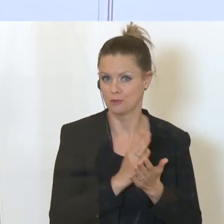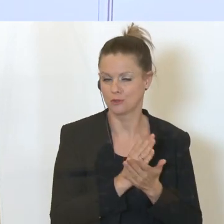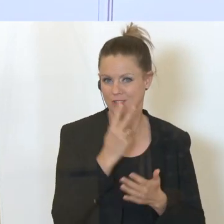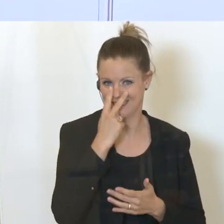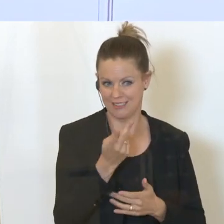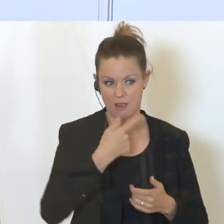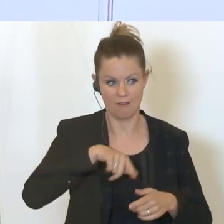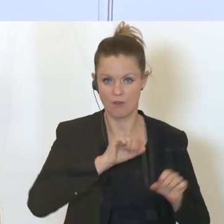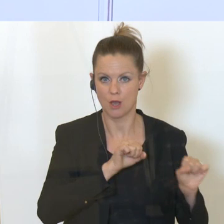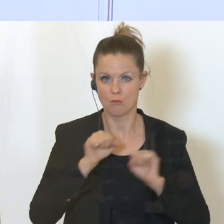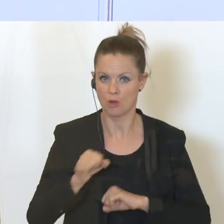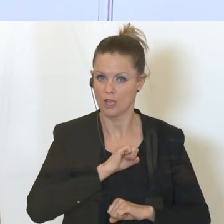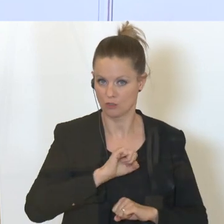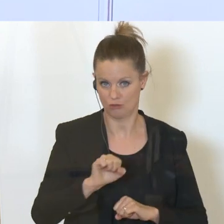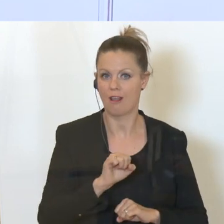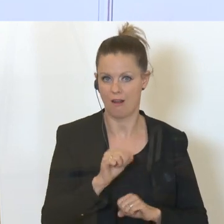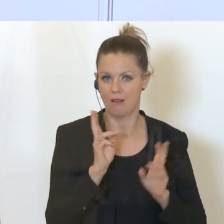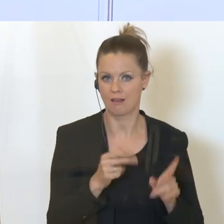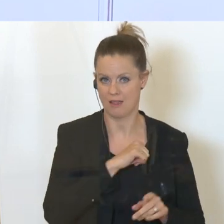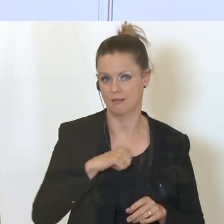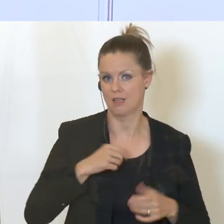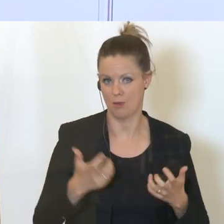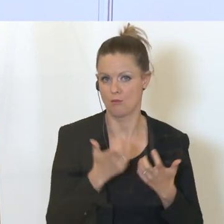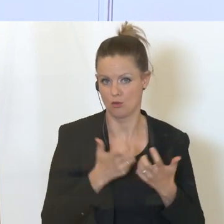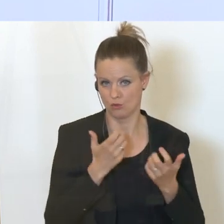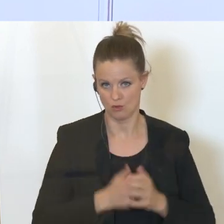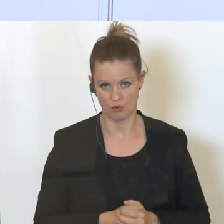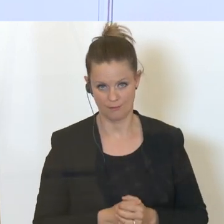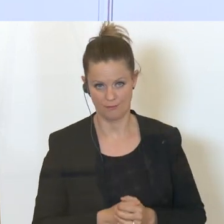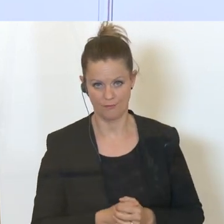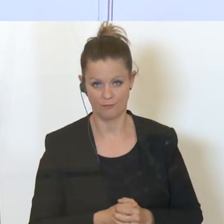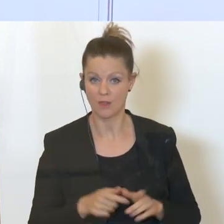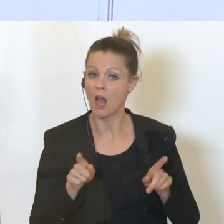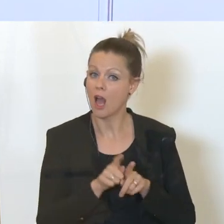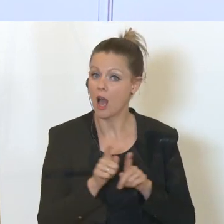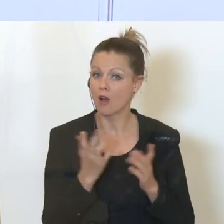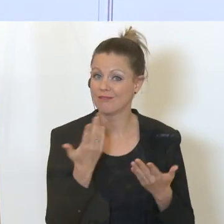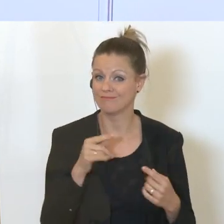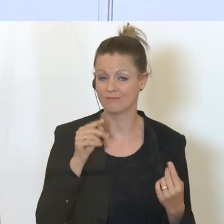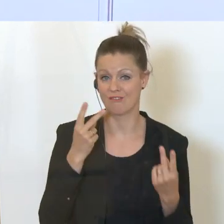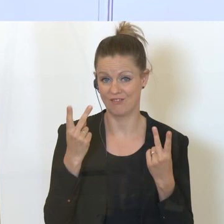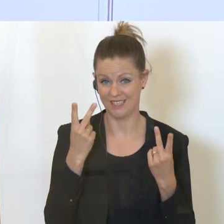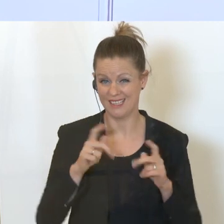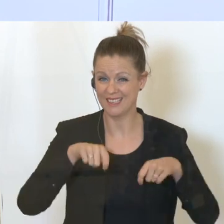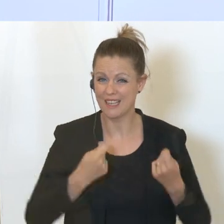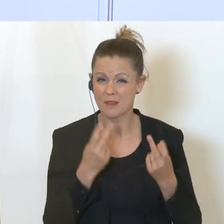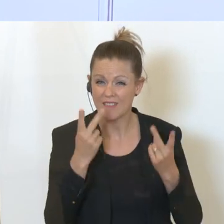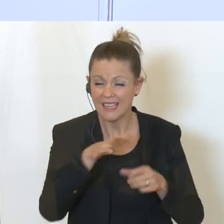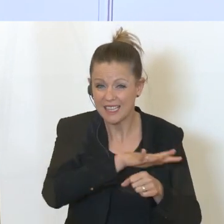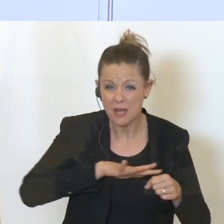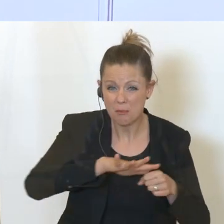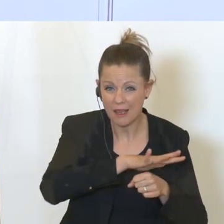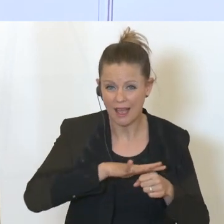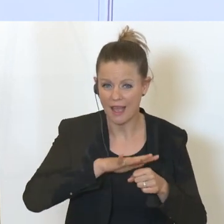dass wir in der Lage sind, rasch wieder selbst zu produzieren. Aber auch darüber hinaus gibt es Schlüsselbereiche, die sich